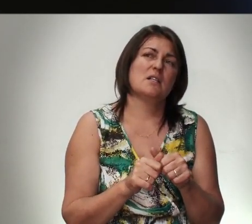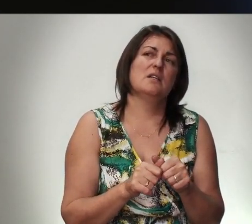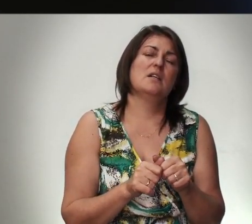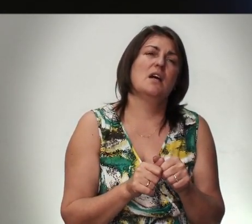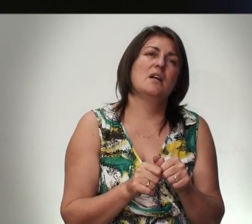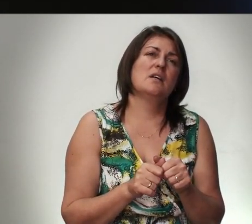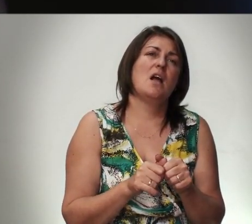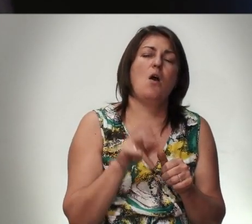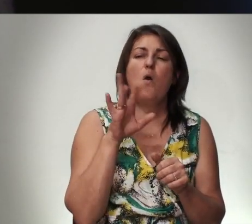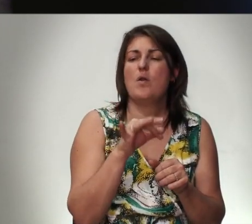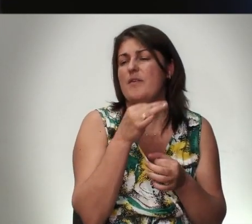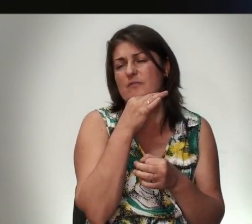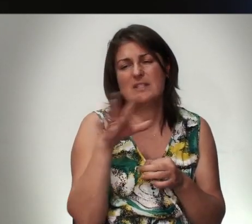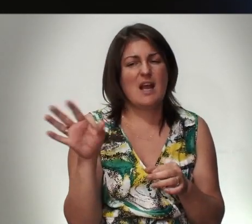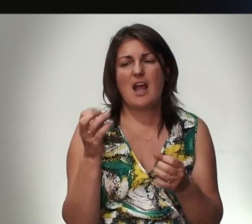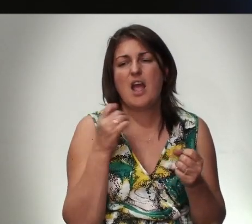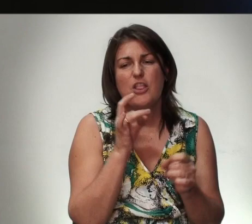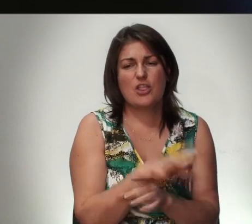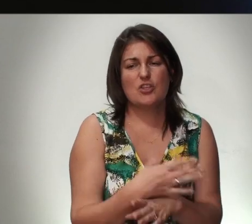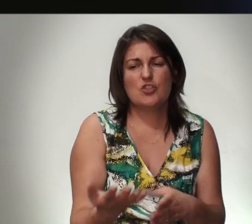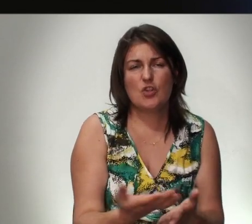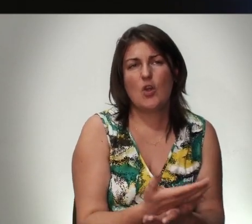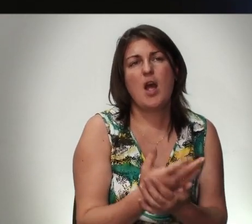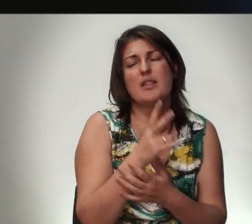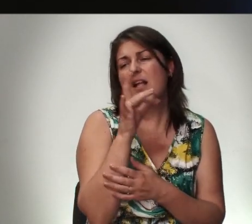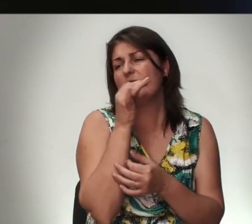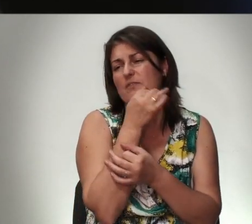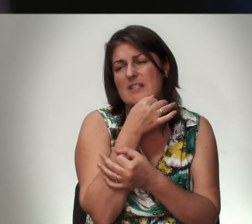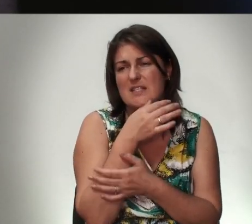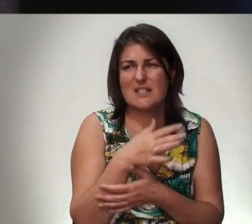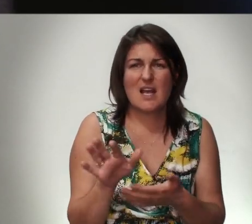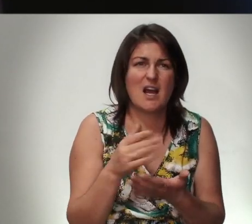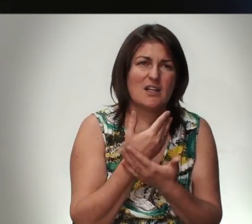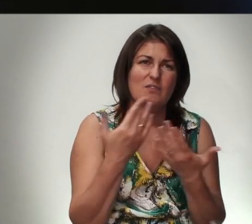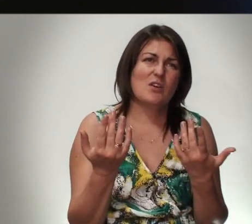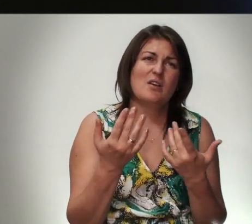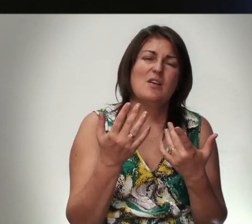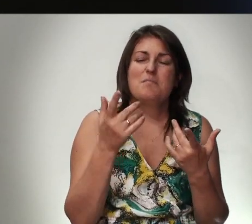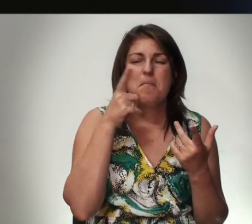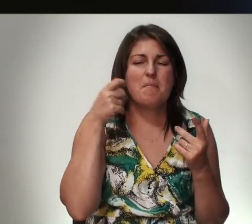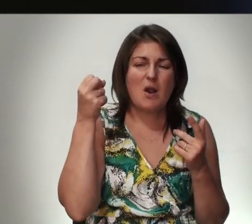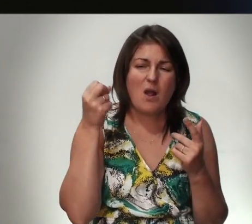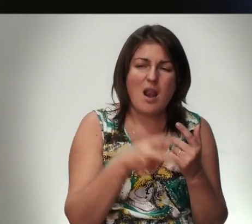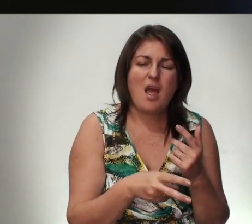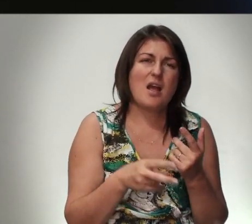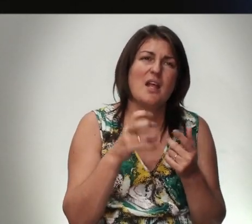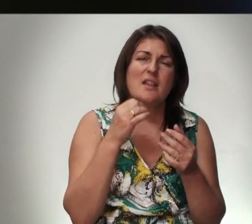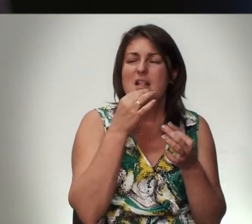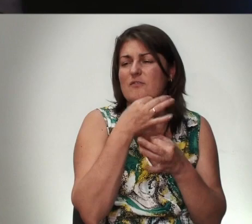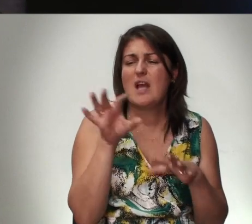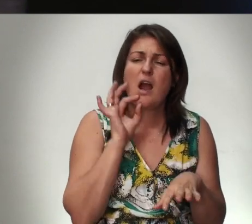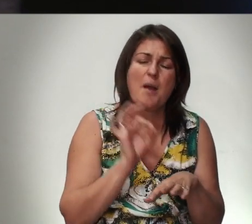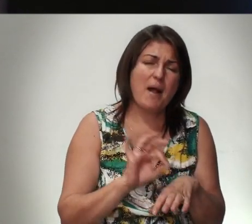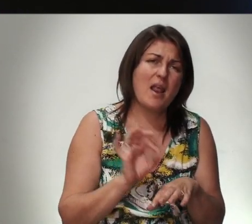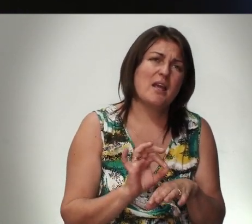Над Всякой Нищетою Над Всякой Тьмою Над Всяким Проклятием Над Всякой